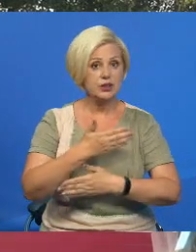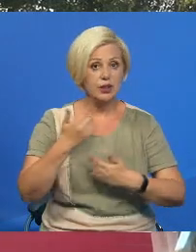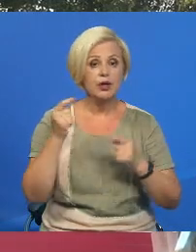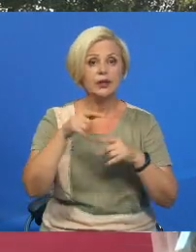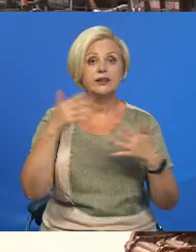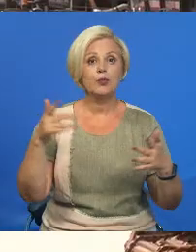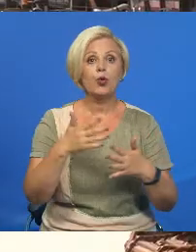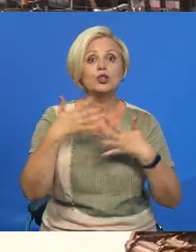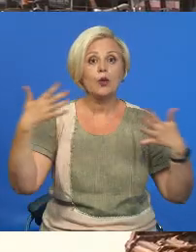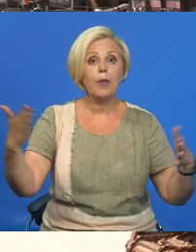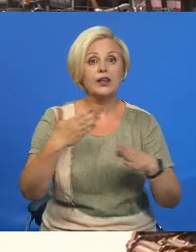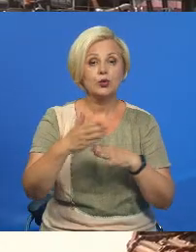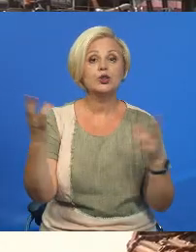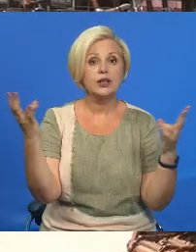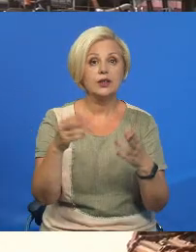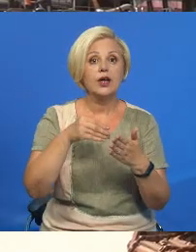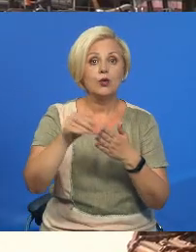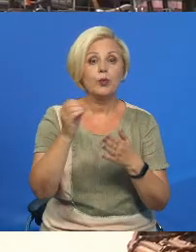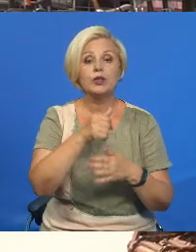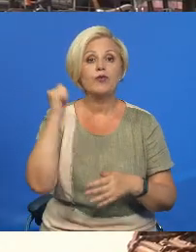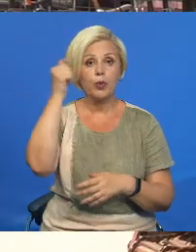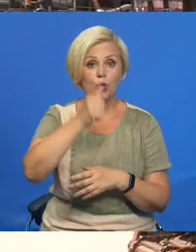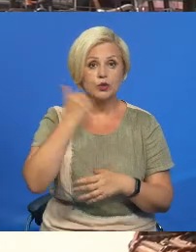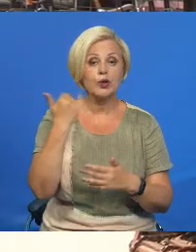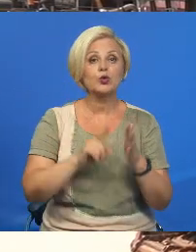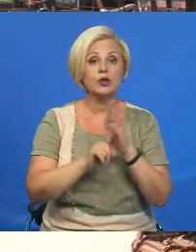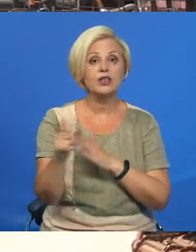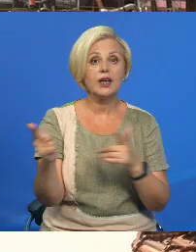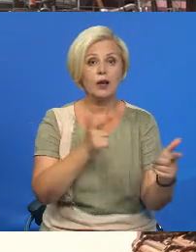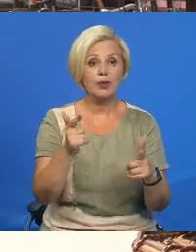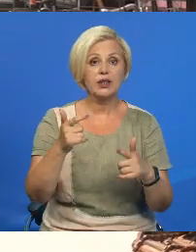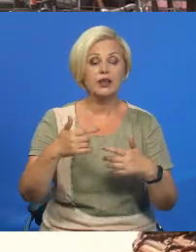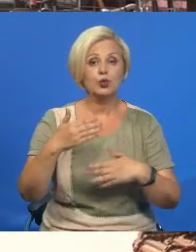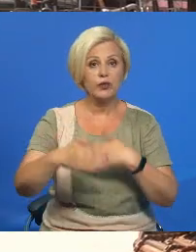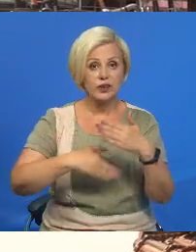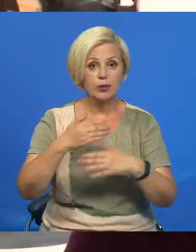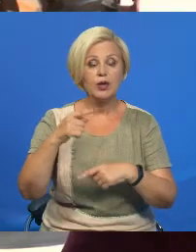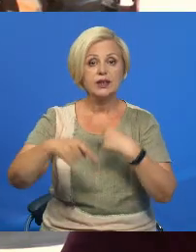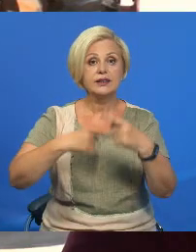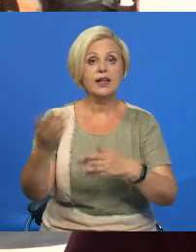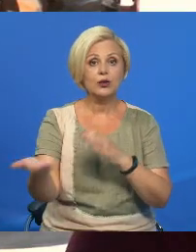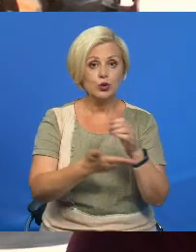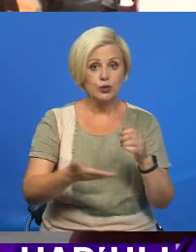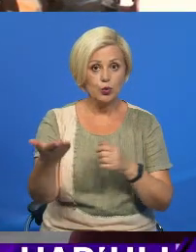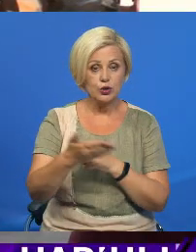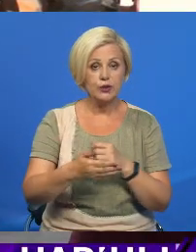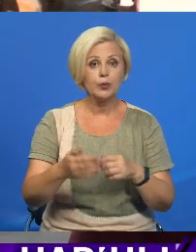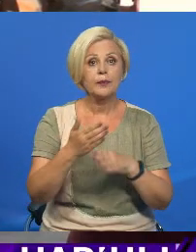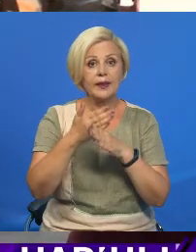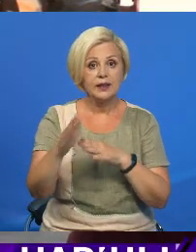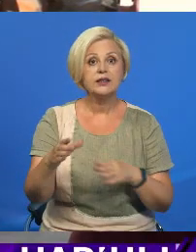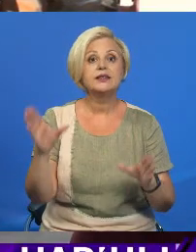Тем больше, что значную часть необходимых не были и еще лета, когда начали подрыхтовку техники до наступного жнева. Частично, значит, что